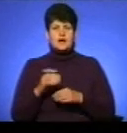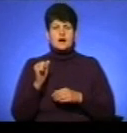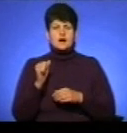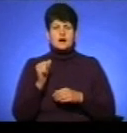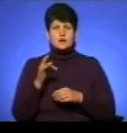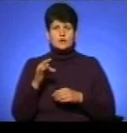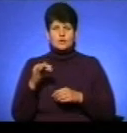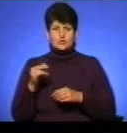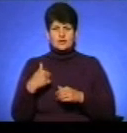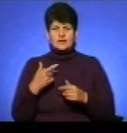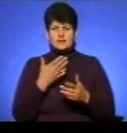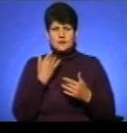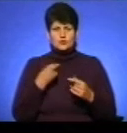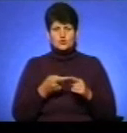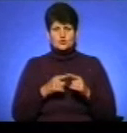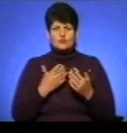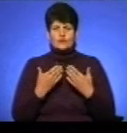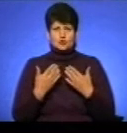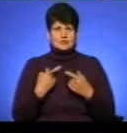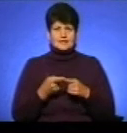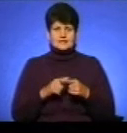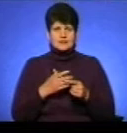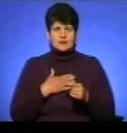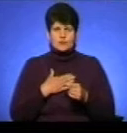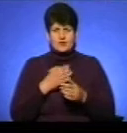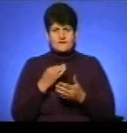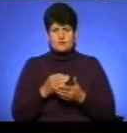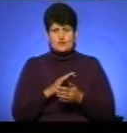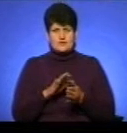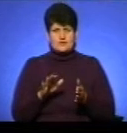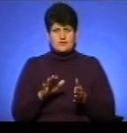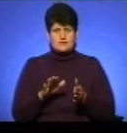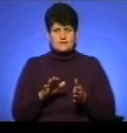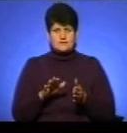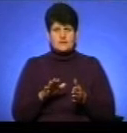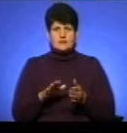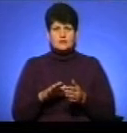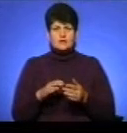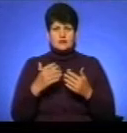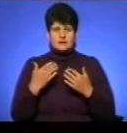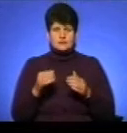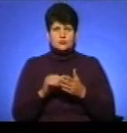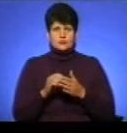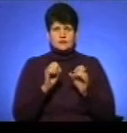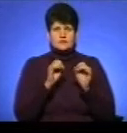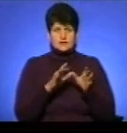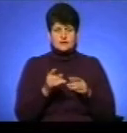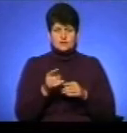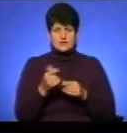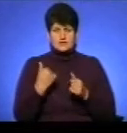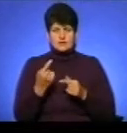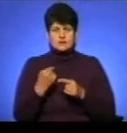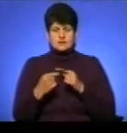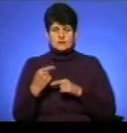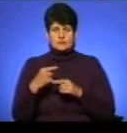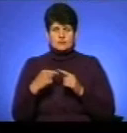зібратися, взагалі до того не маю ніякого відношення, бо то не має знайти зону відповідальності. Дміненька там одні документи вже передоставили в Тернополі. Я от тільки що їду